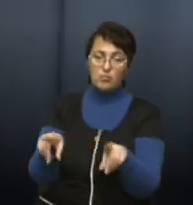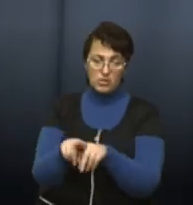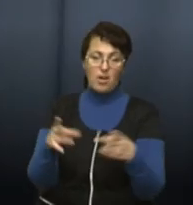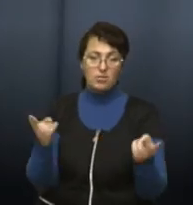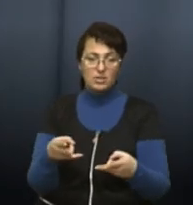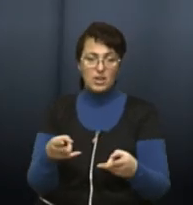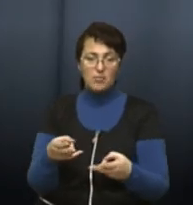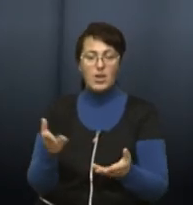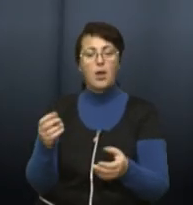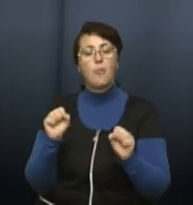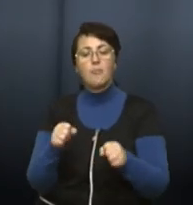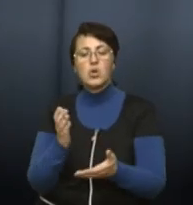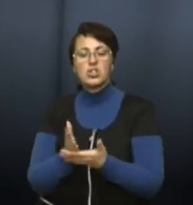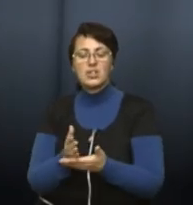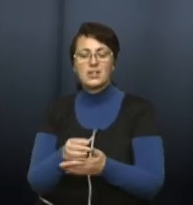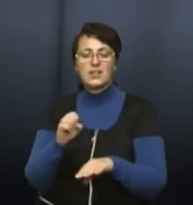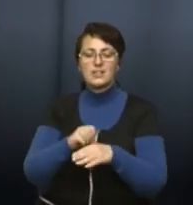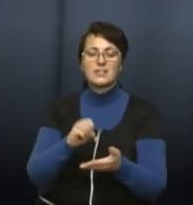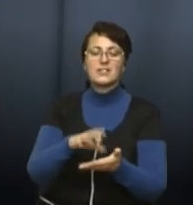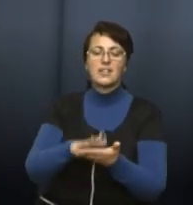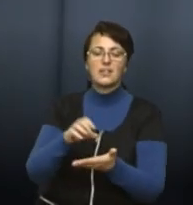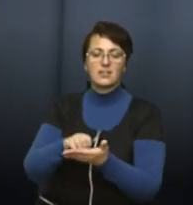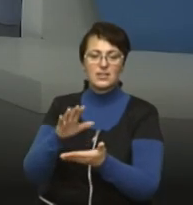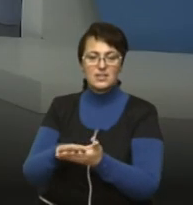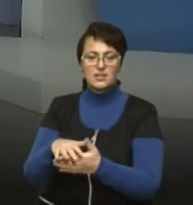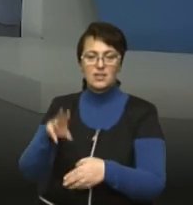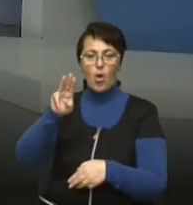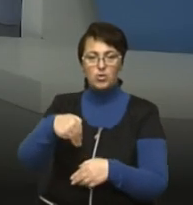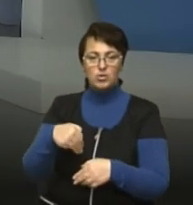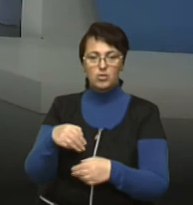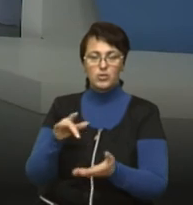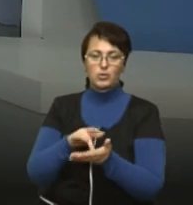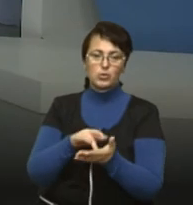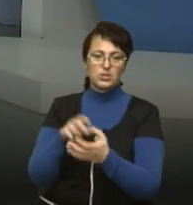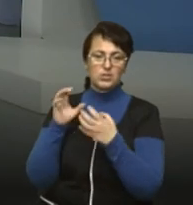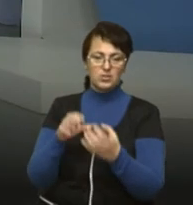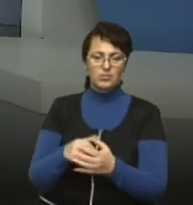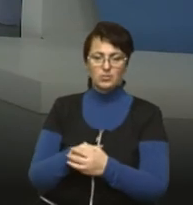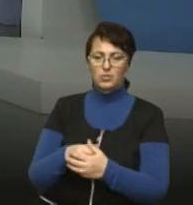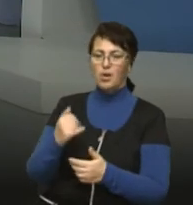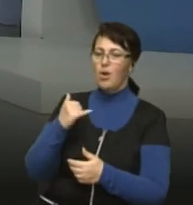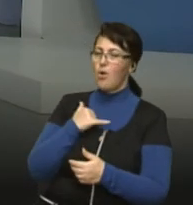Чи, можливо, є якась статистика у штрафованих туристичних автобусів? Чи немає? У мене, на жаль,